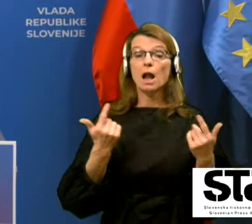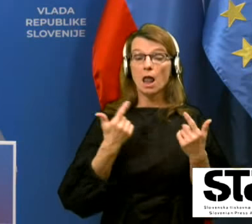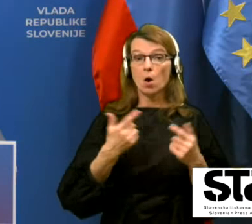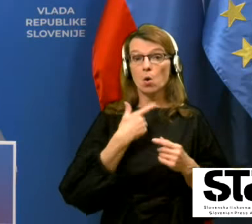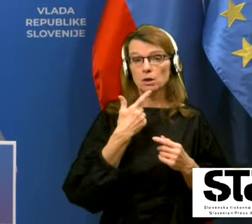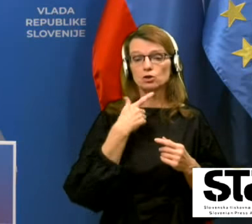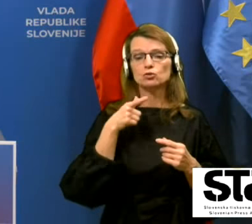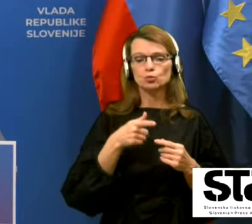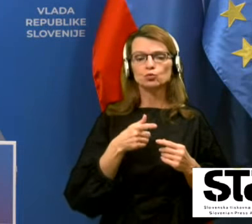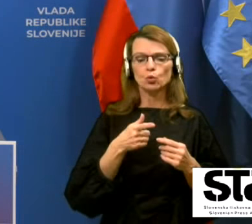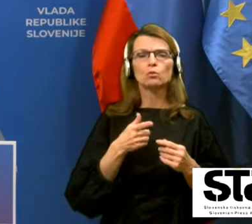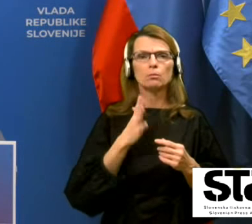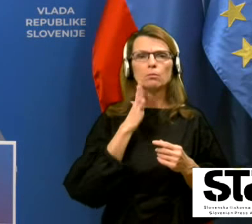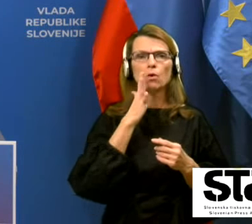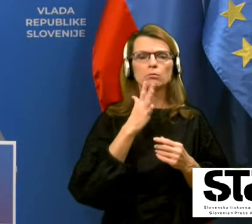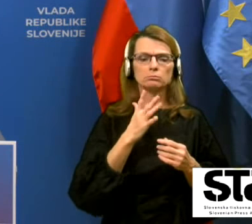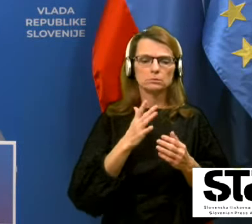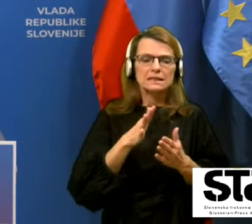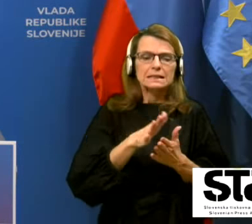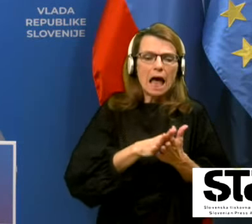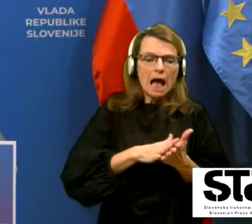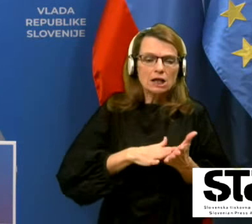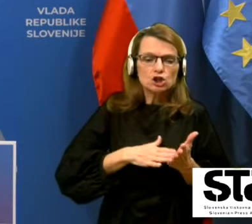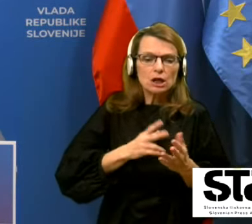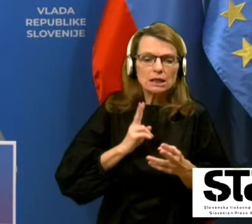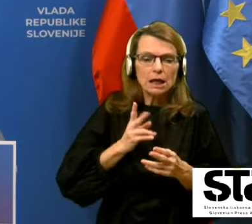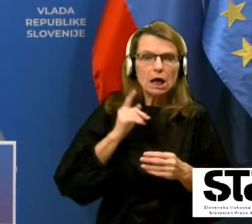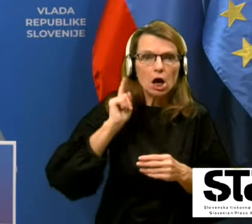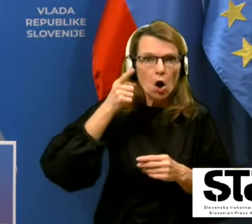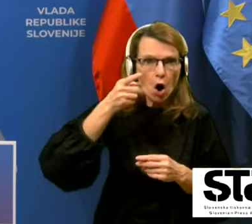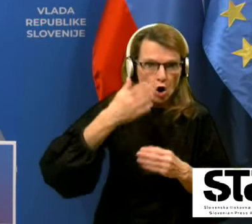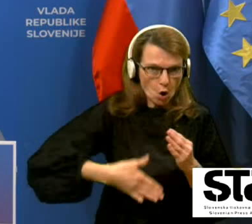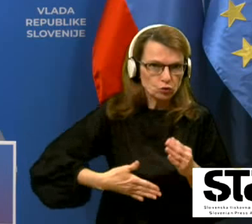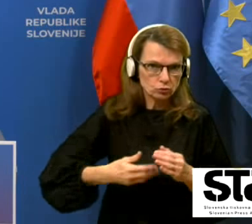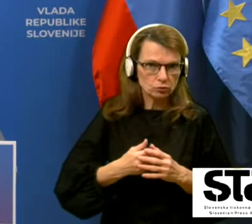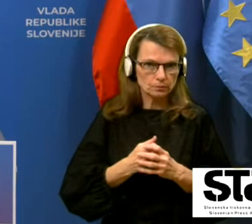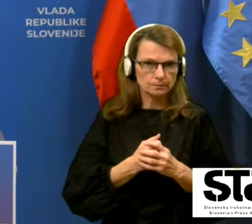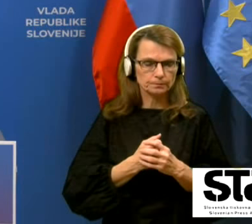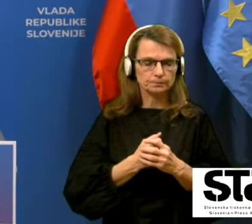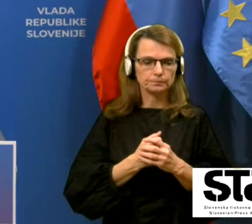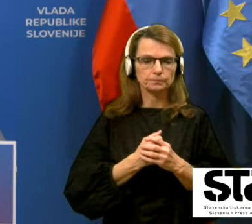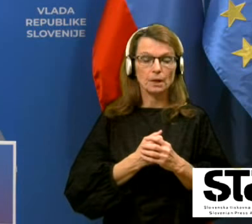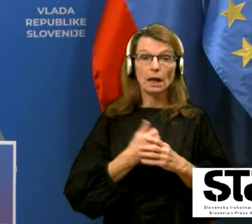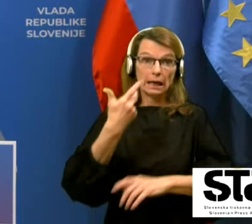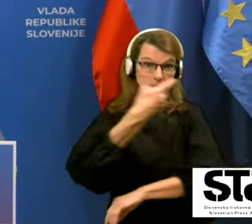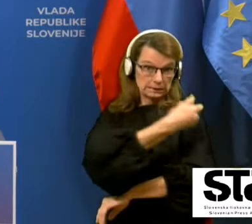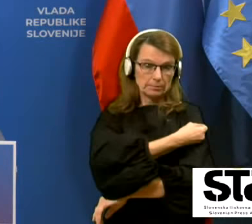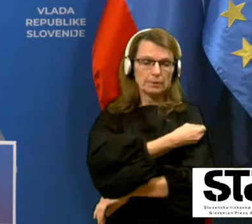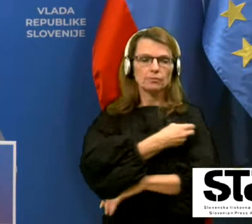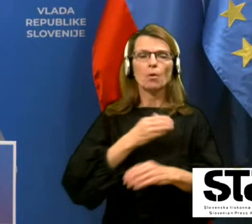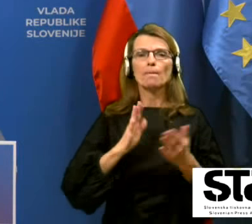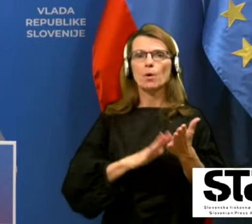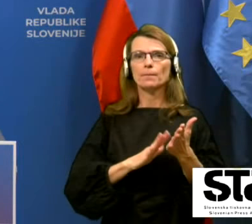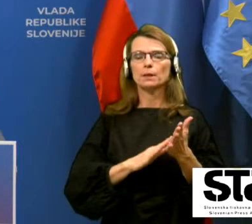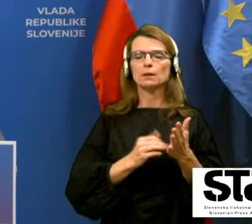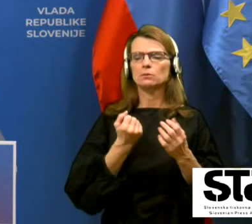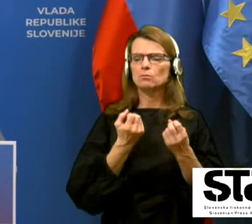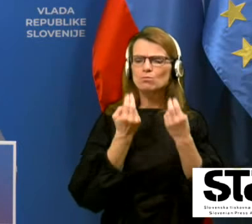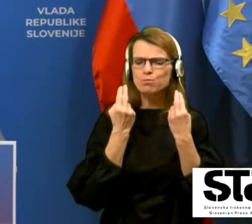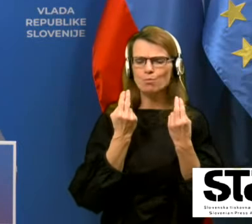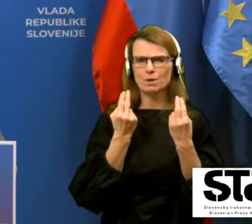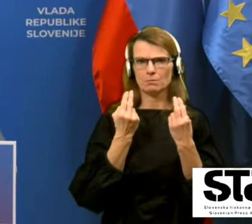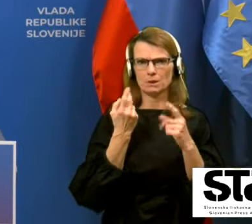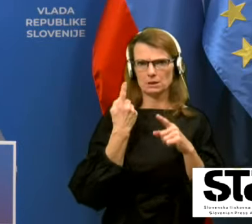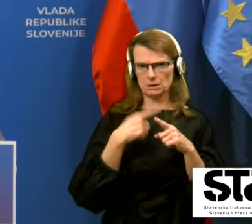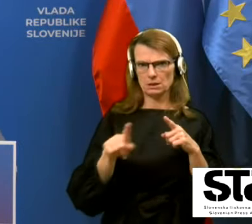konca. Cepivo se vede pomeni pomemben del, ampak